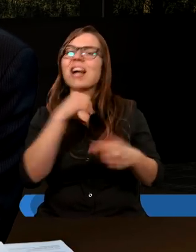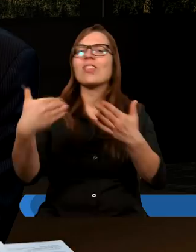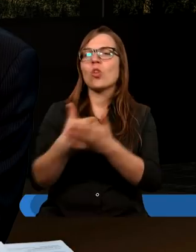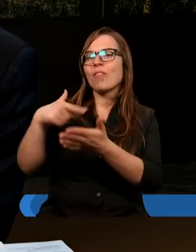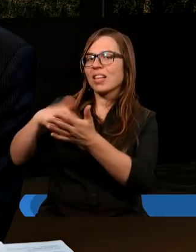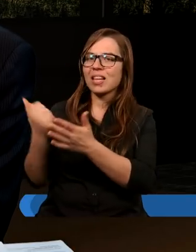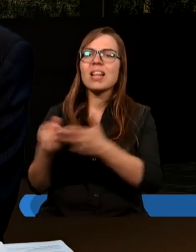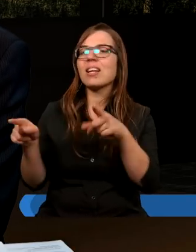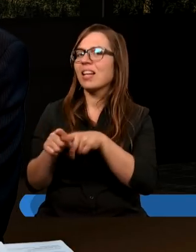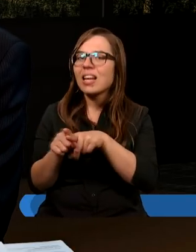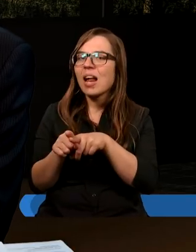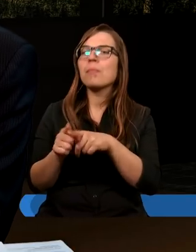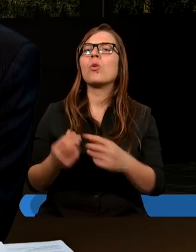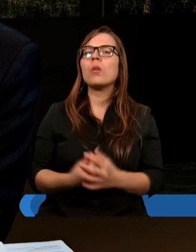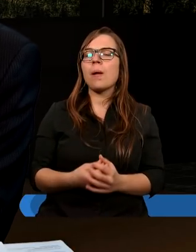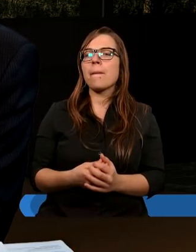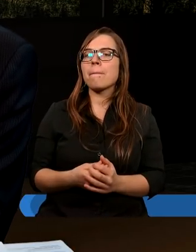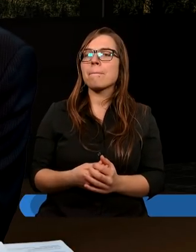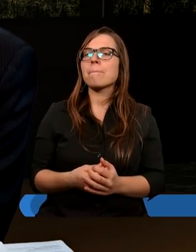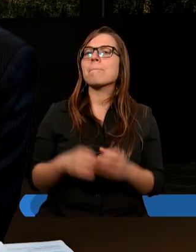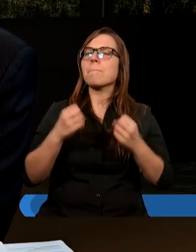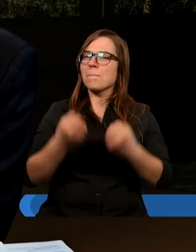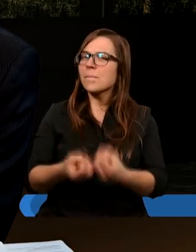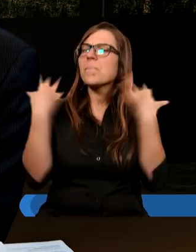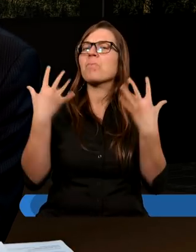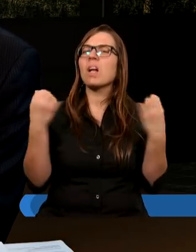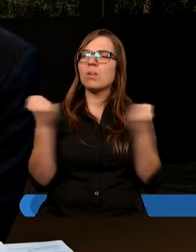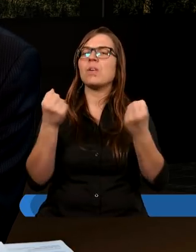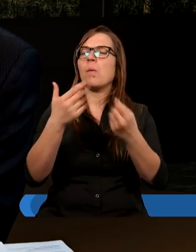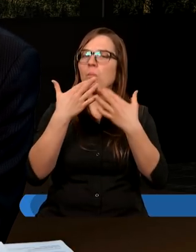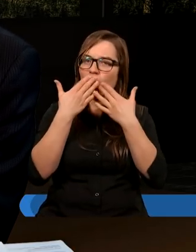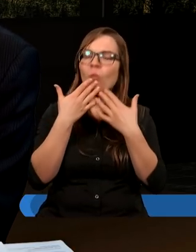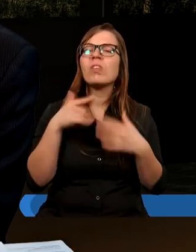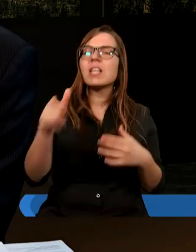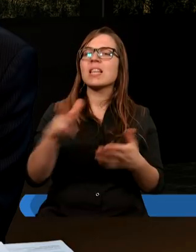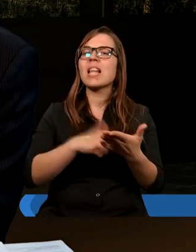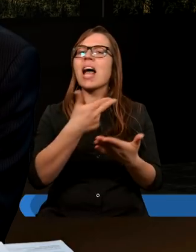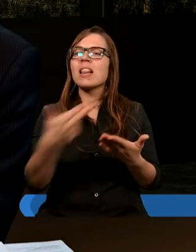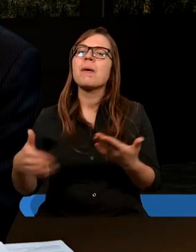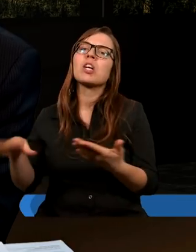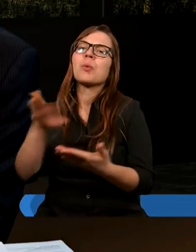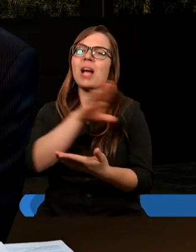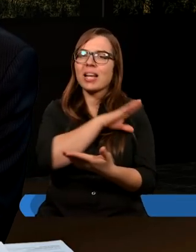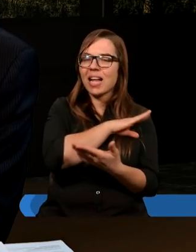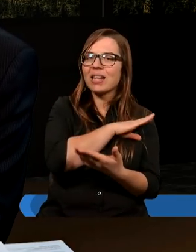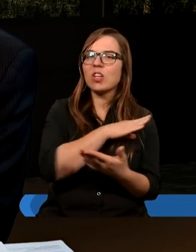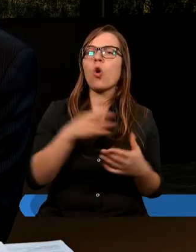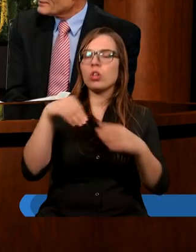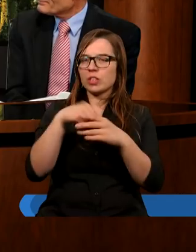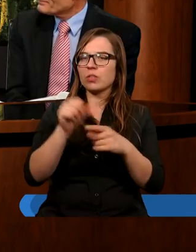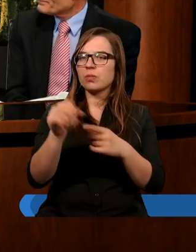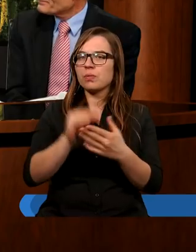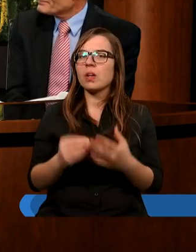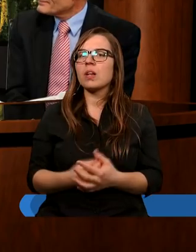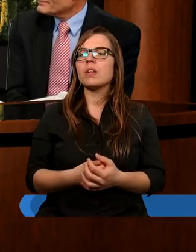Nowego Testamentu jasno wypowiada się na temat śmiertelności istot ludzkich.